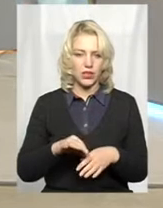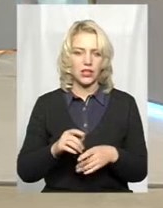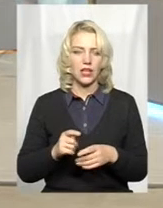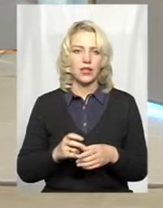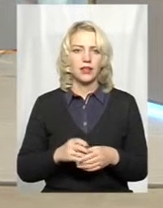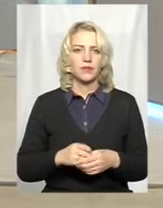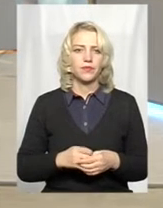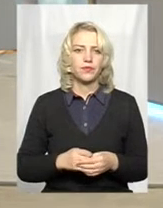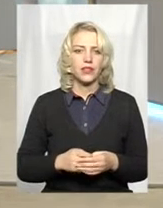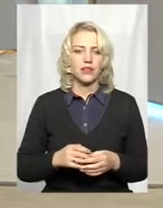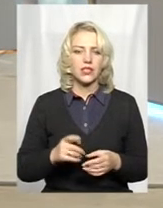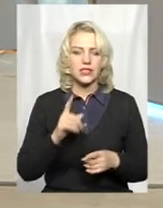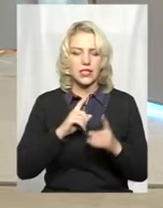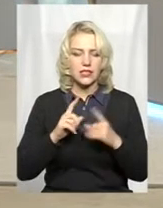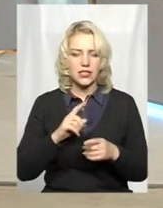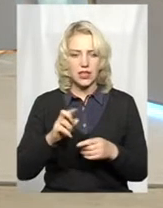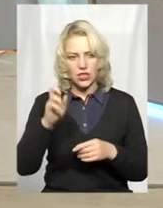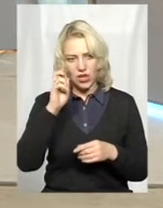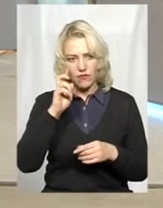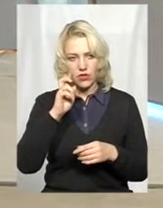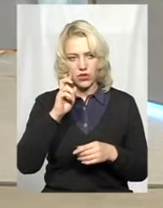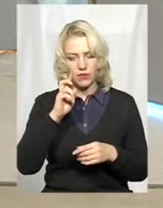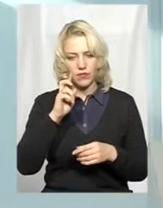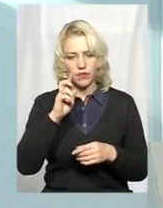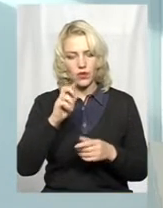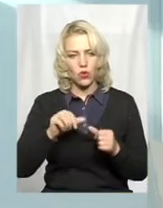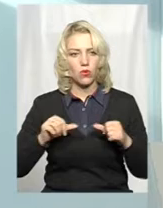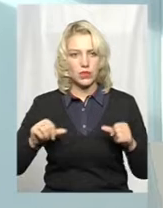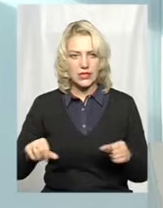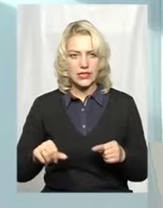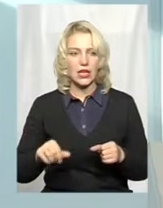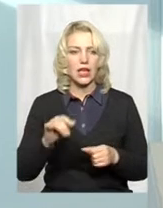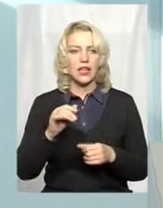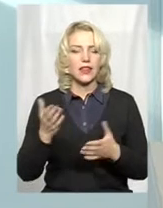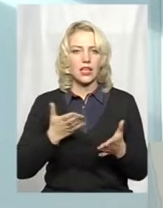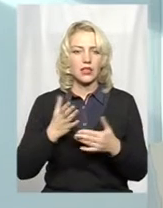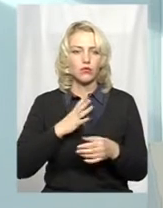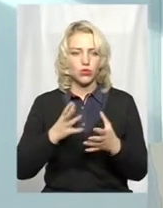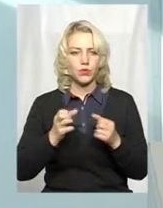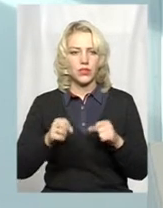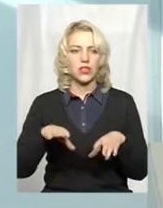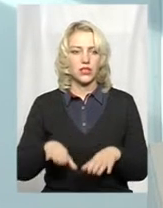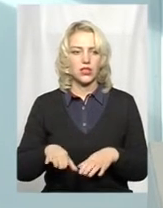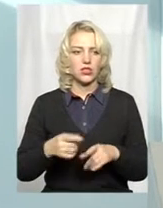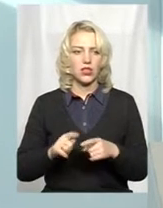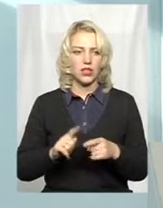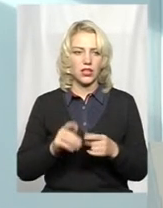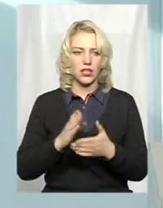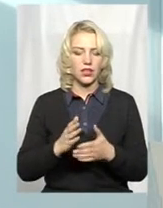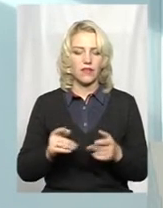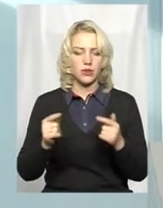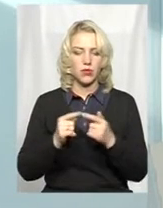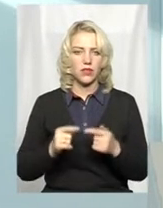на Державної протиепізотичній комісії, на які було прийнято рішення, є відповідні